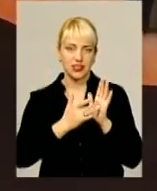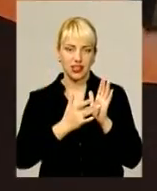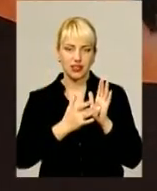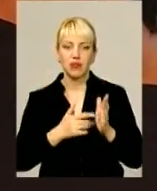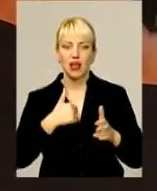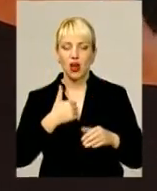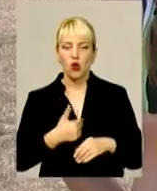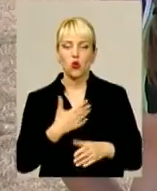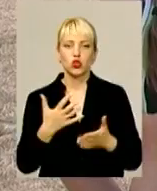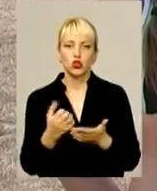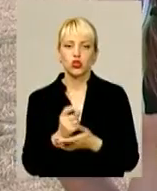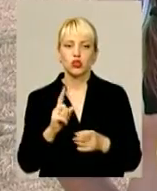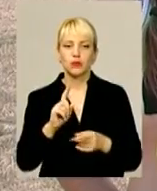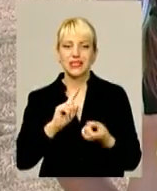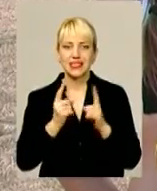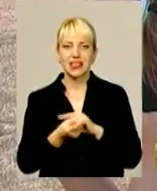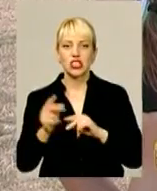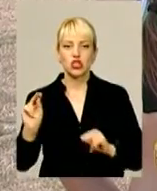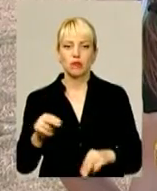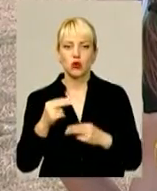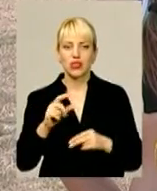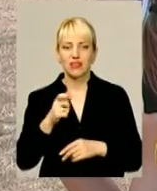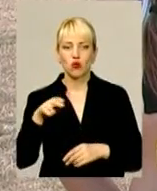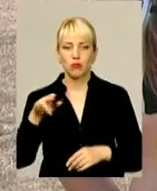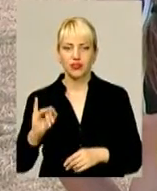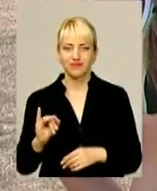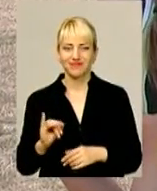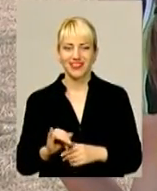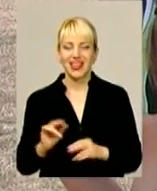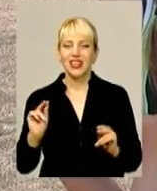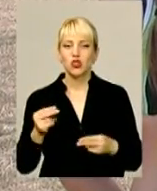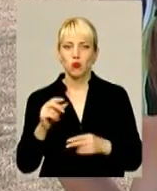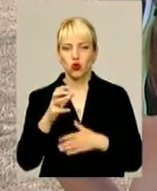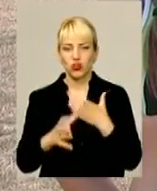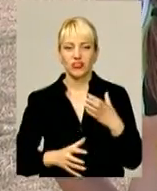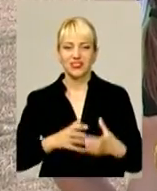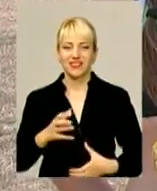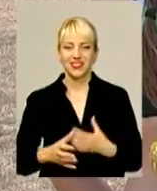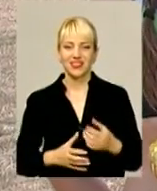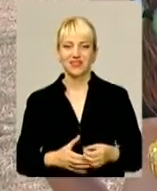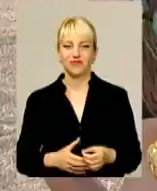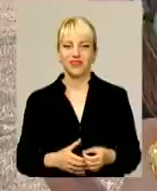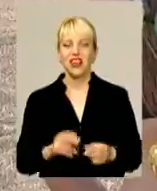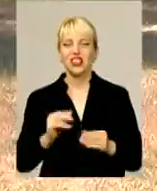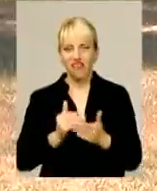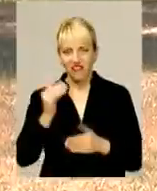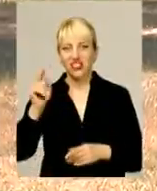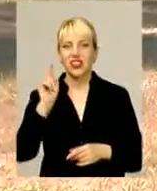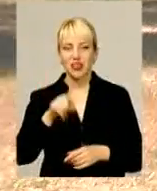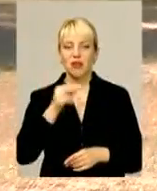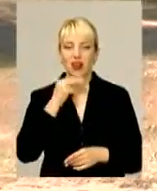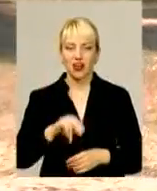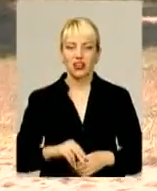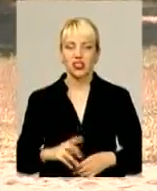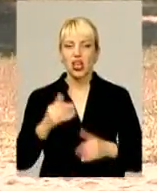Я хочу досягти, стати чемпіонкою Європи, чемпіонкою світу. Чим вище, тим краще. Цього